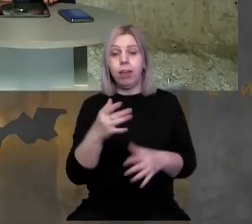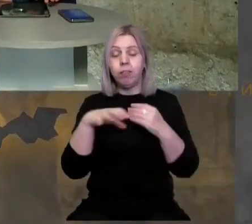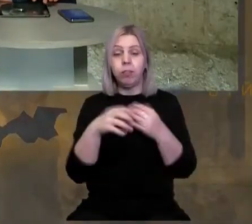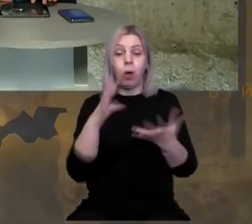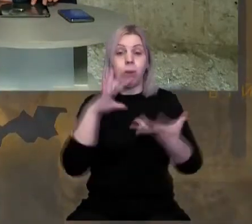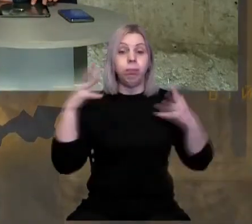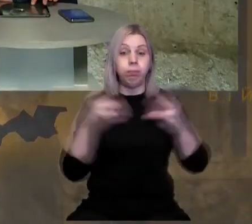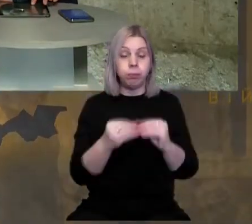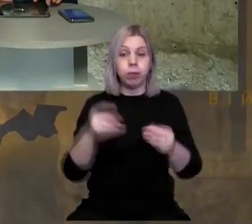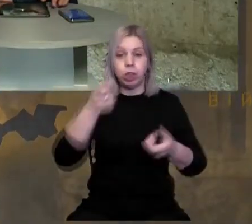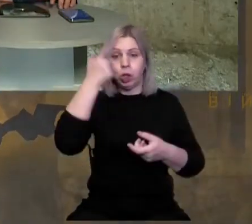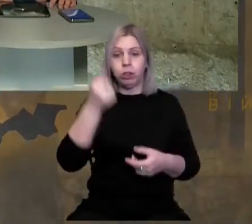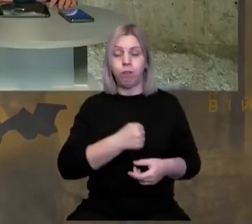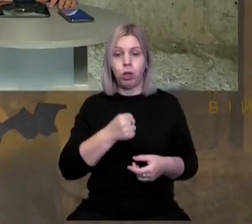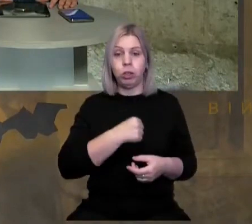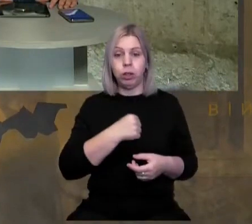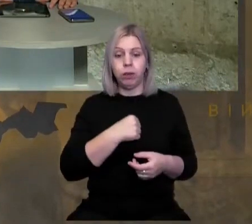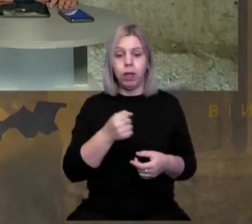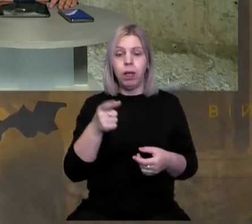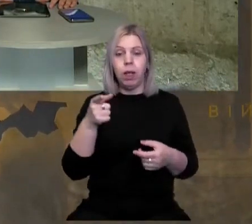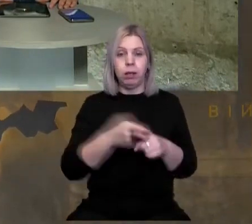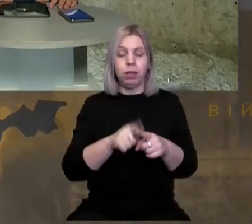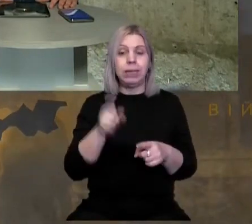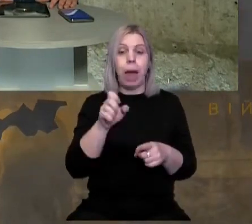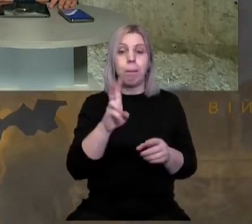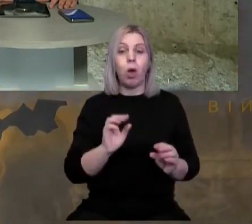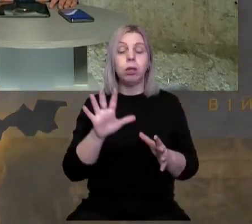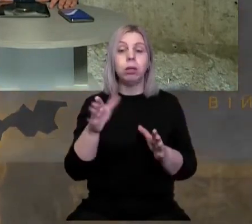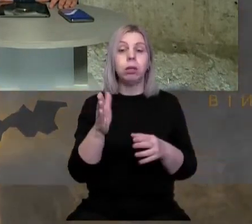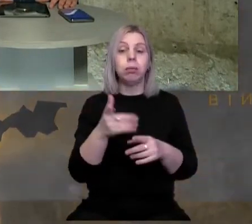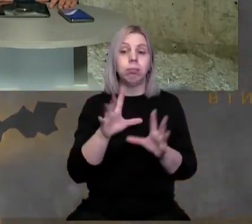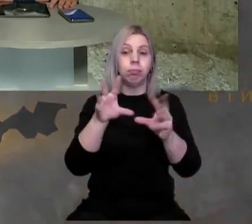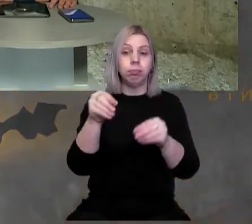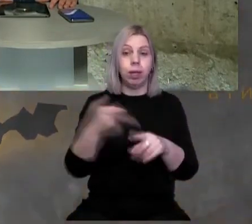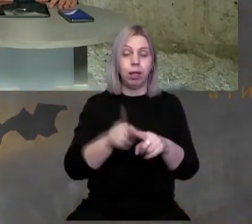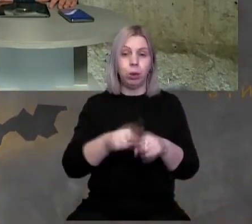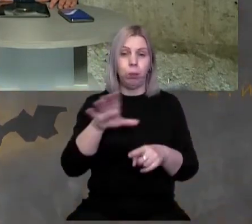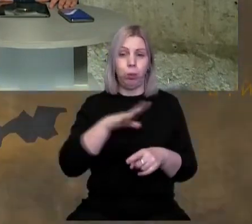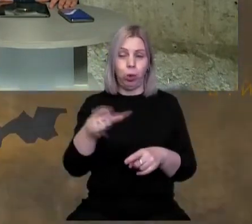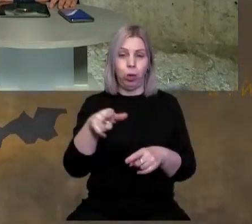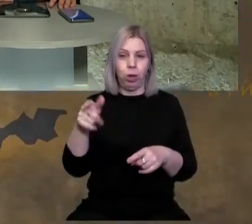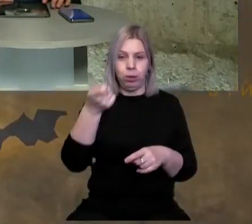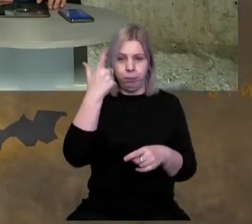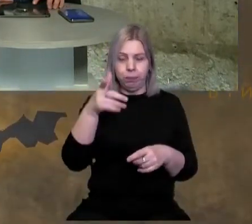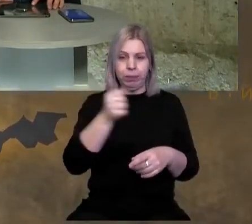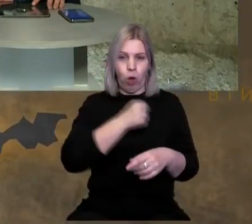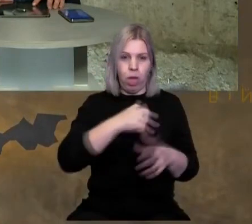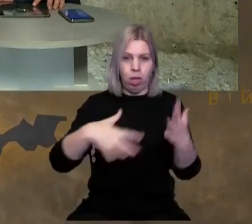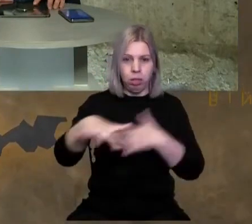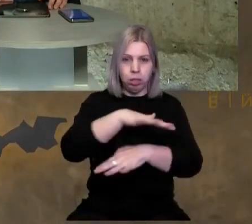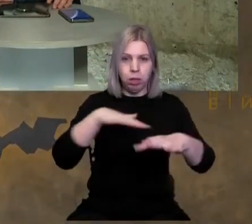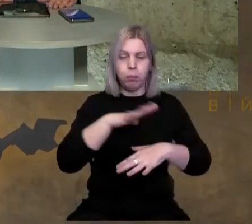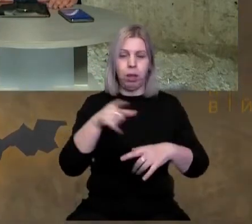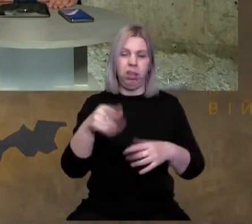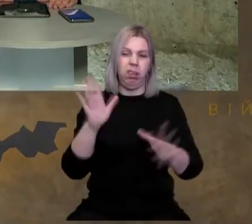кінці-кінці Чифловачські військові, бо замок відносився до військового відомства, там були казарми, провели демонтаж